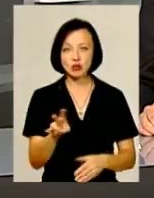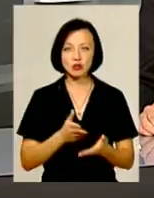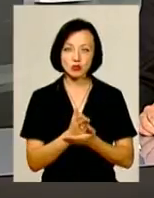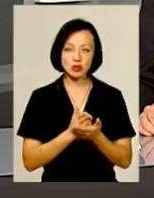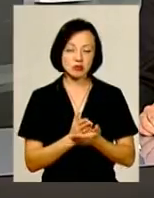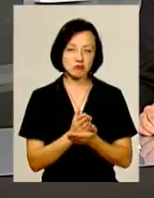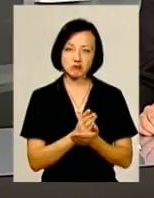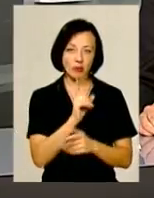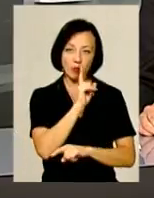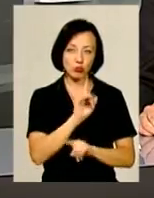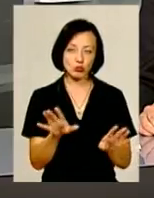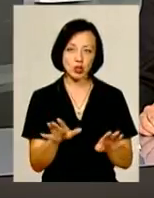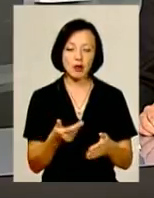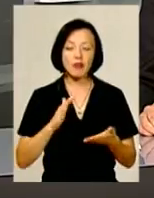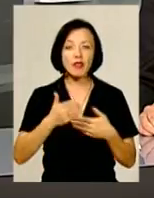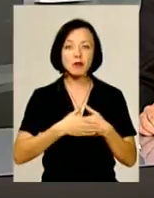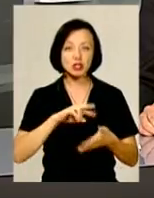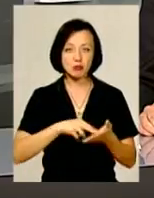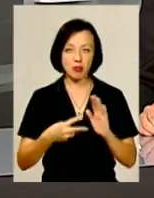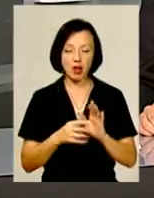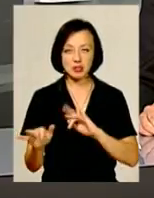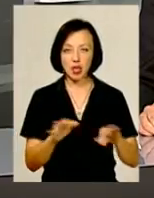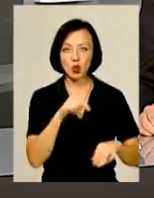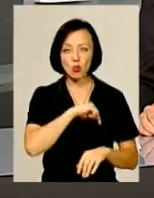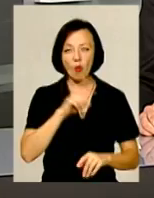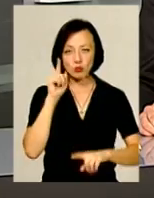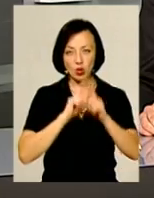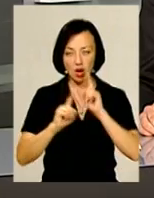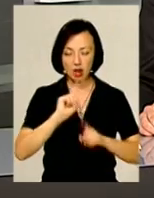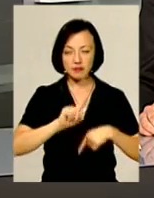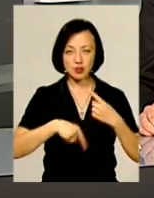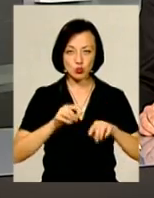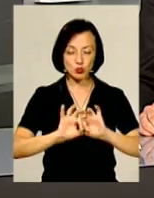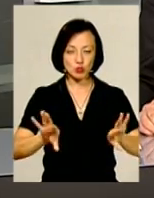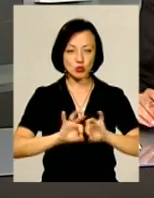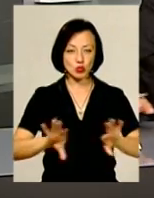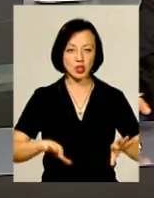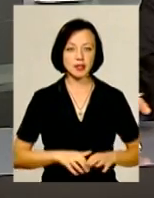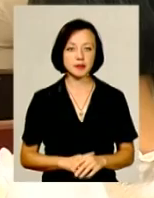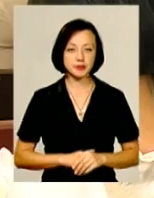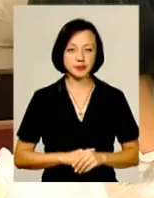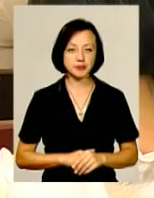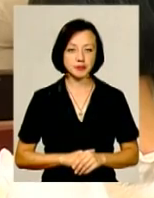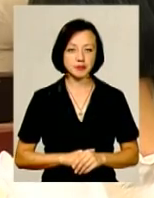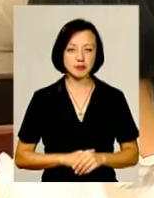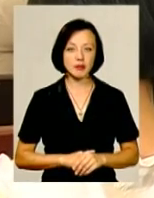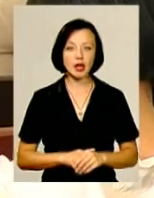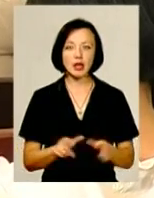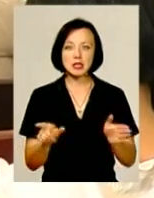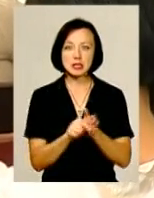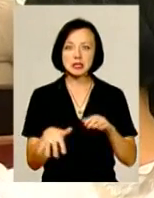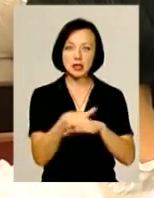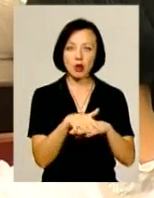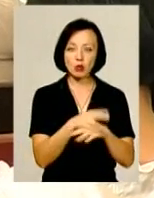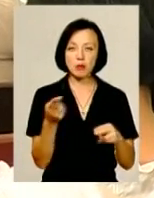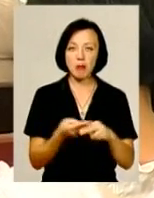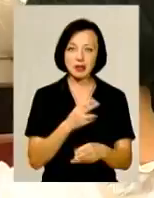зарікаються. Про найближчі плани діяльності Духовної Ради Хмельницького у наступному сюжеті. З народом і без